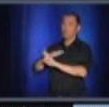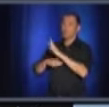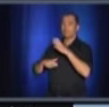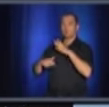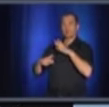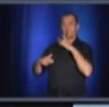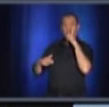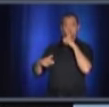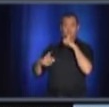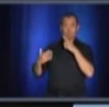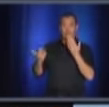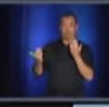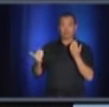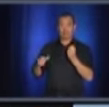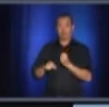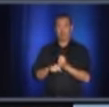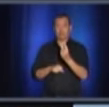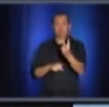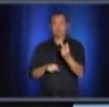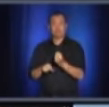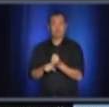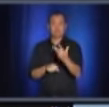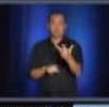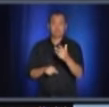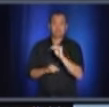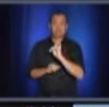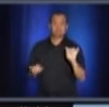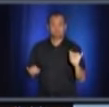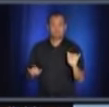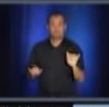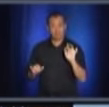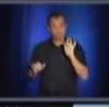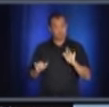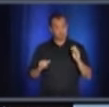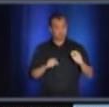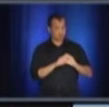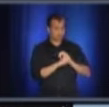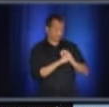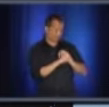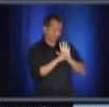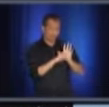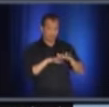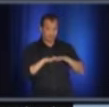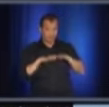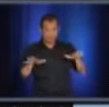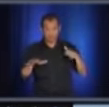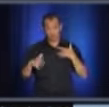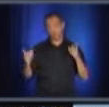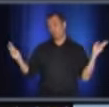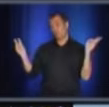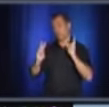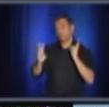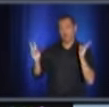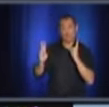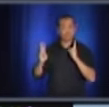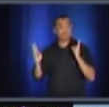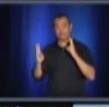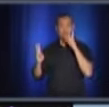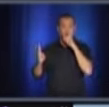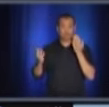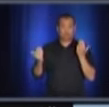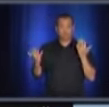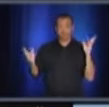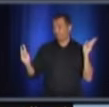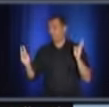ans pour avoir des solutions, notamment pour la pandémie, pour les questions des urgences. Donc, on a une politique en ce